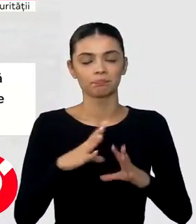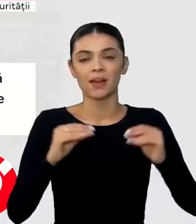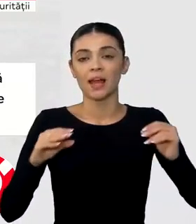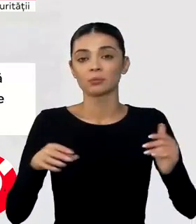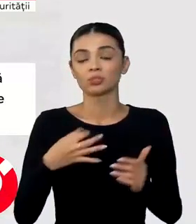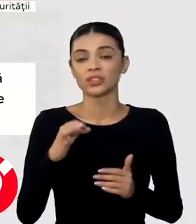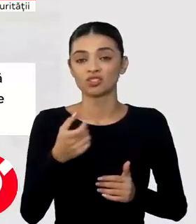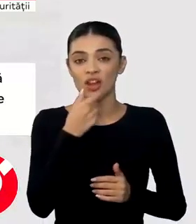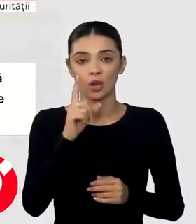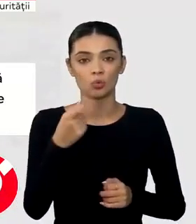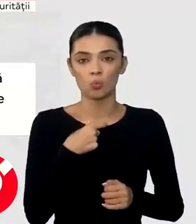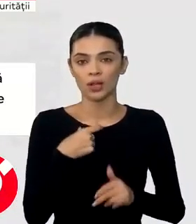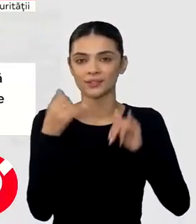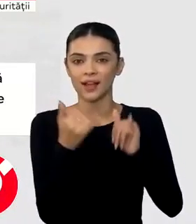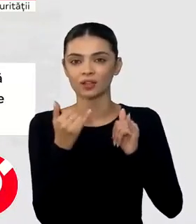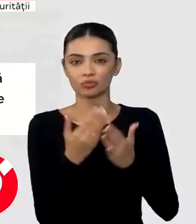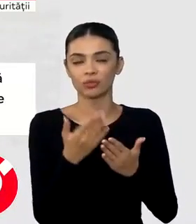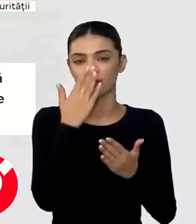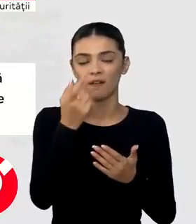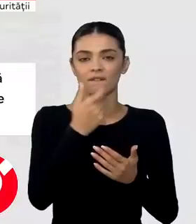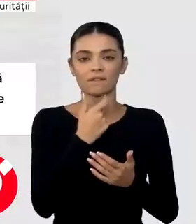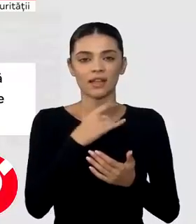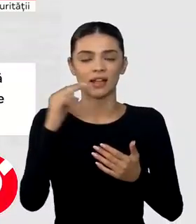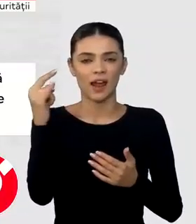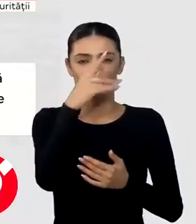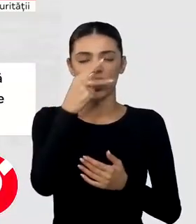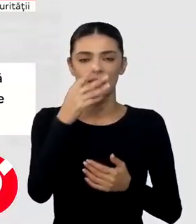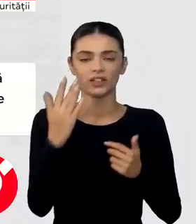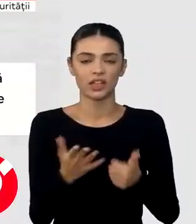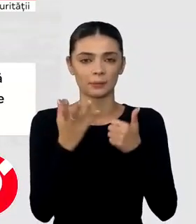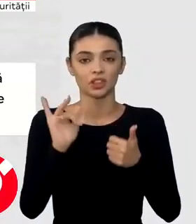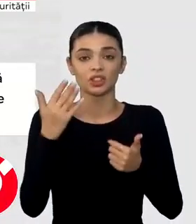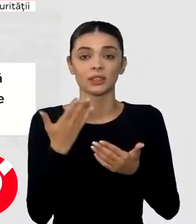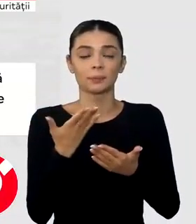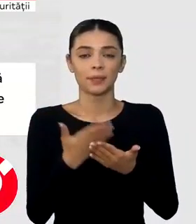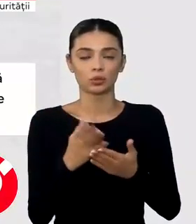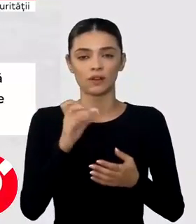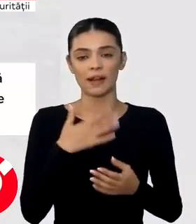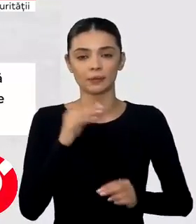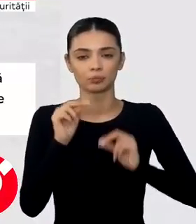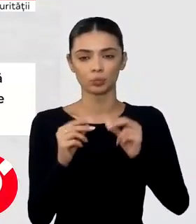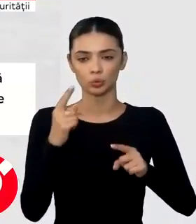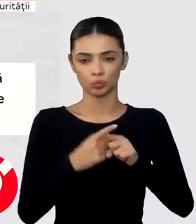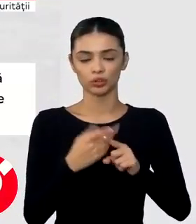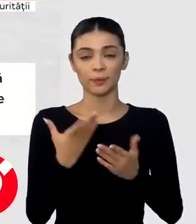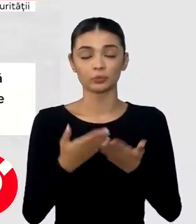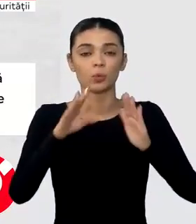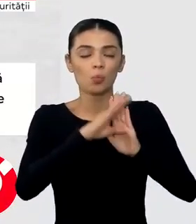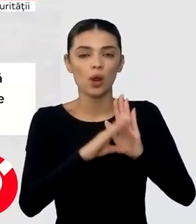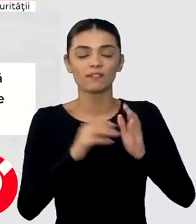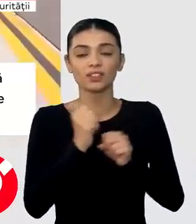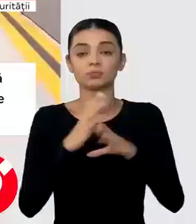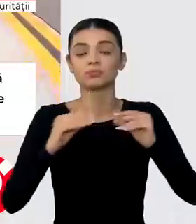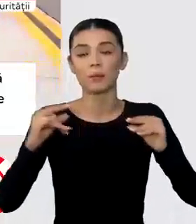deceniu în care nu se poate smâșni decât pe vechile F-16 și ca o completare și a dezvoltat mai multe programe de